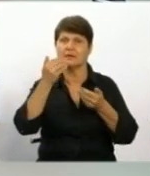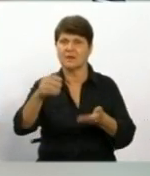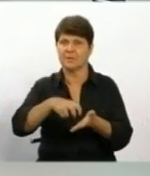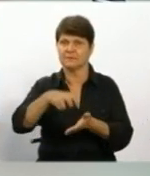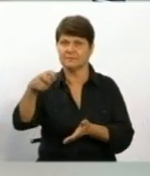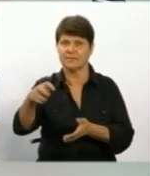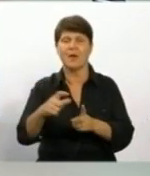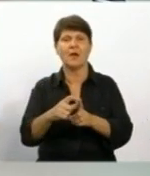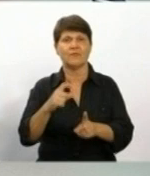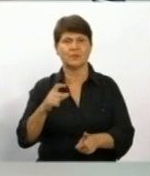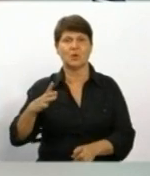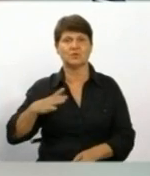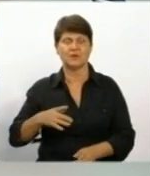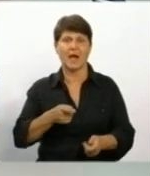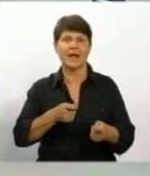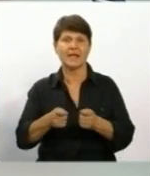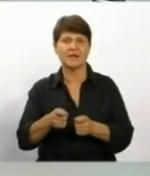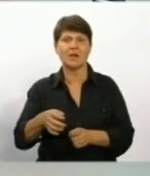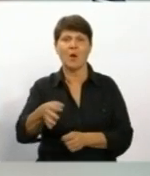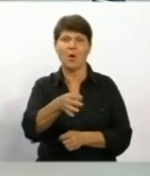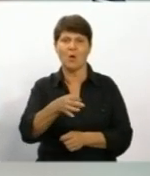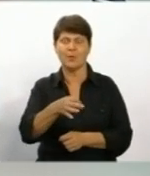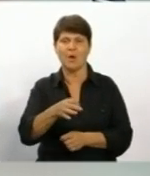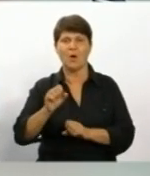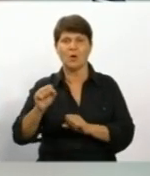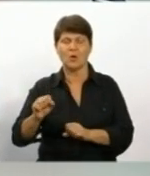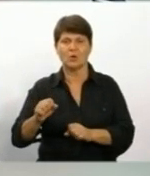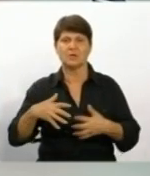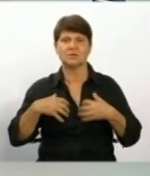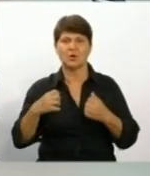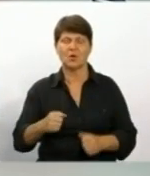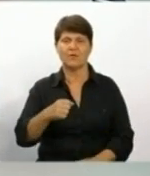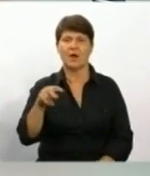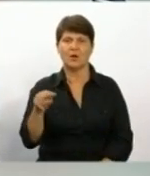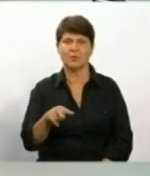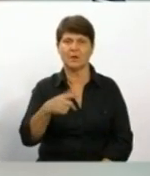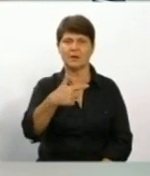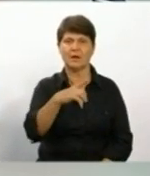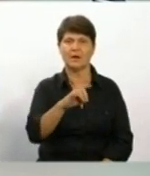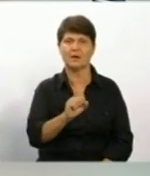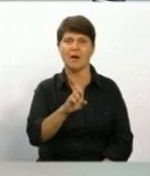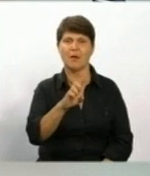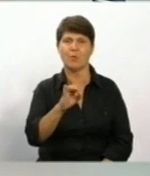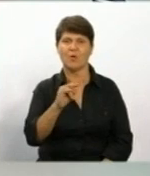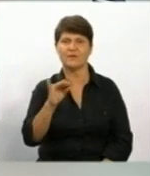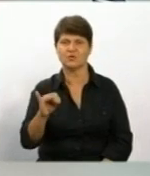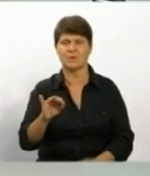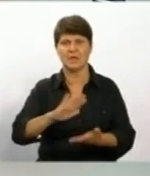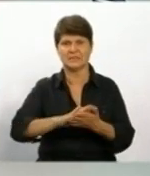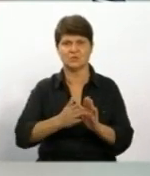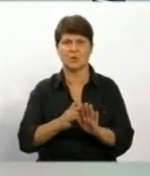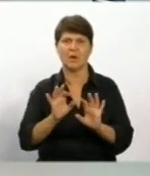Відповідь чекаємо. Керівниця обласного департаменту охорони здоров'я Людмила Грабович сказала, ситуацію прокоментує завтра.